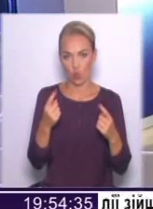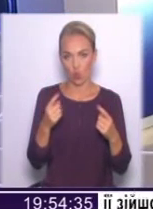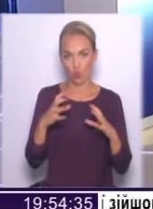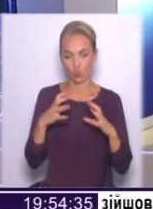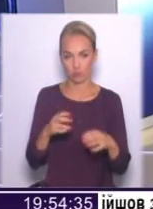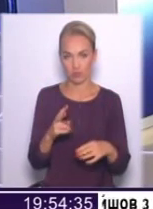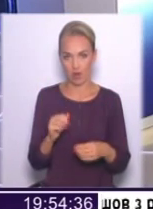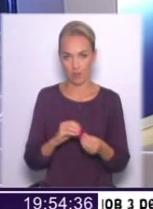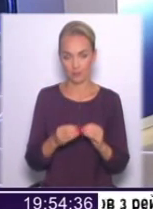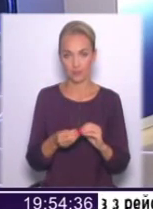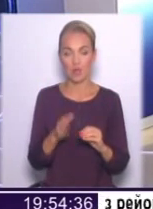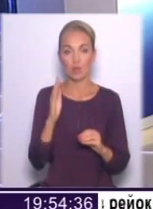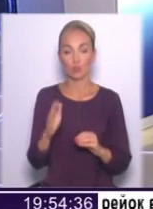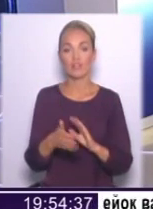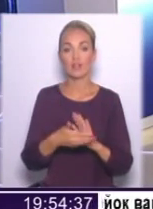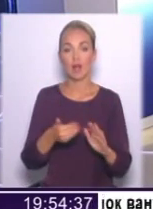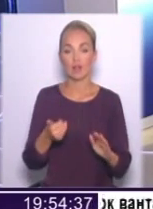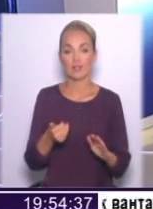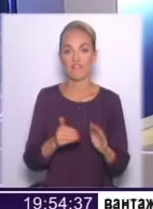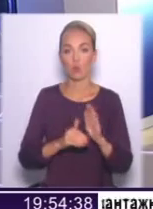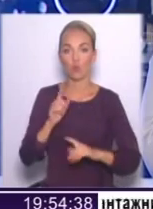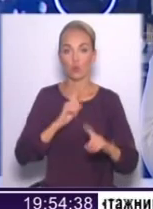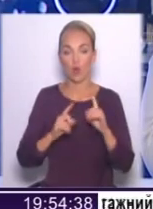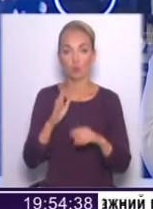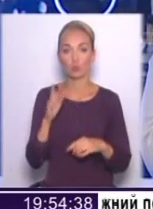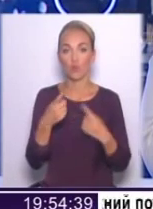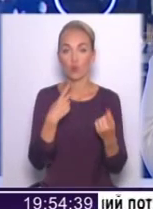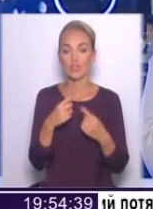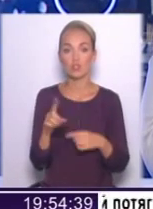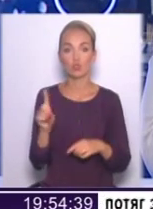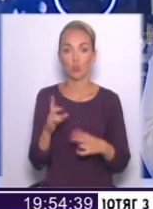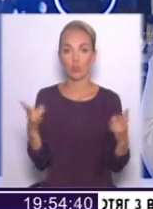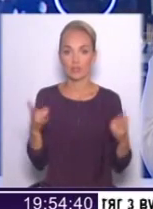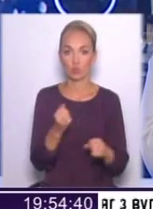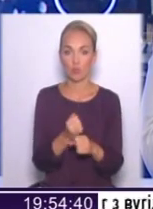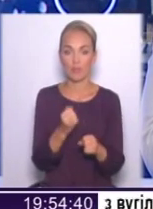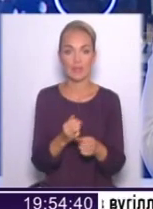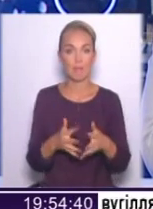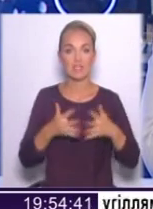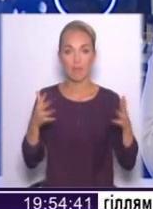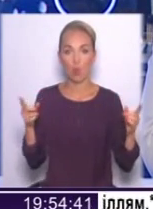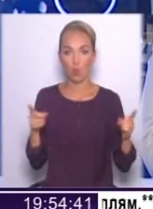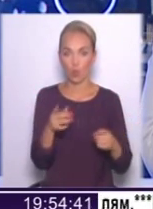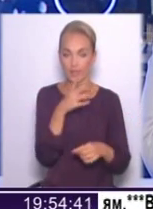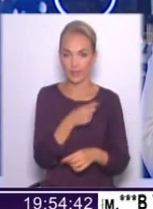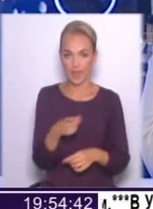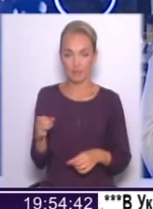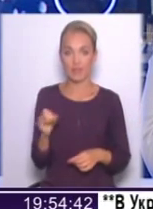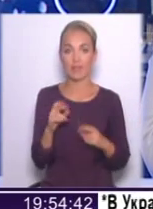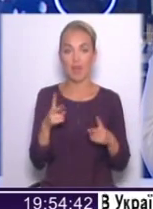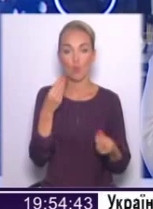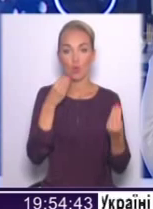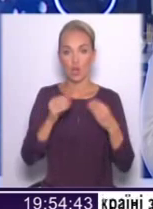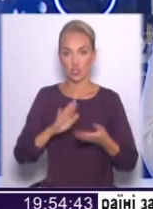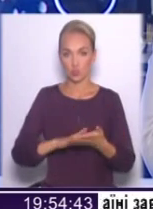Будуть викликатися в Верховну Раду, буде з ними говоритися про те, що потрібно зробити в максимально короткий термін, і як покращити цю ситуацію. І я ще